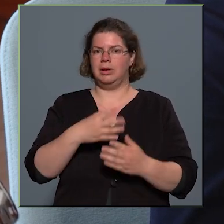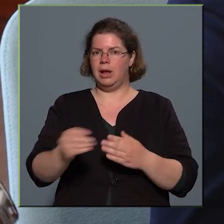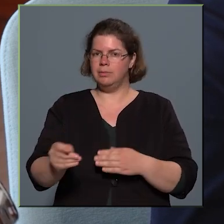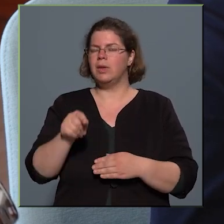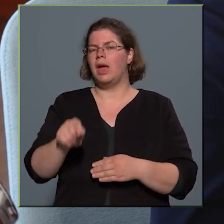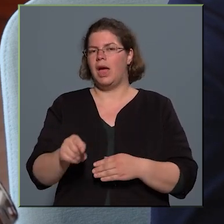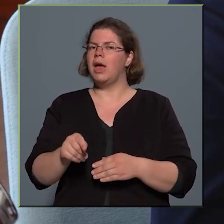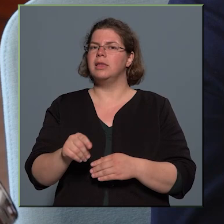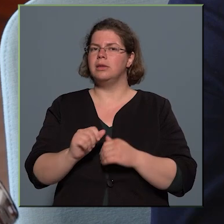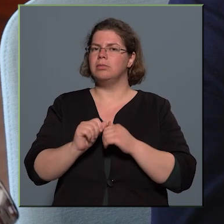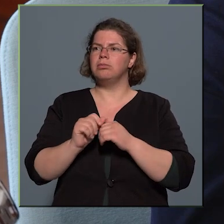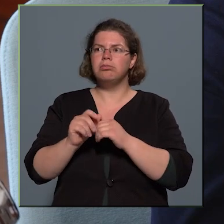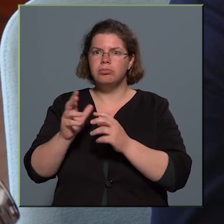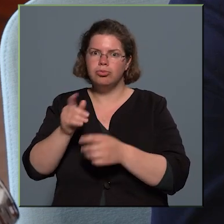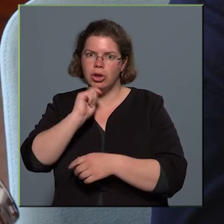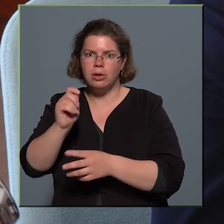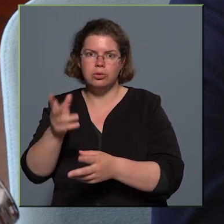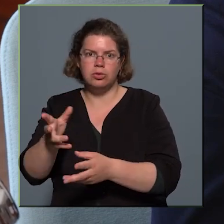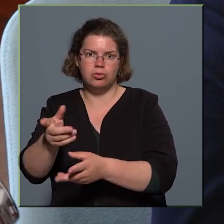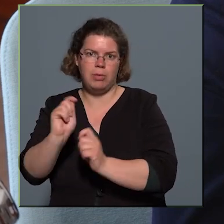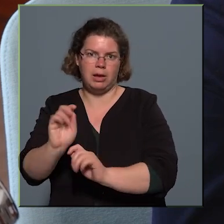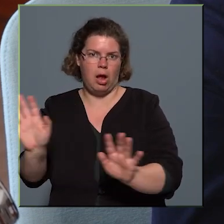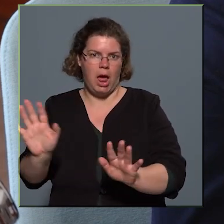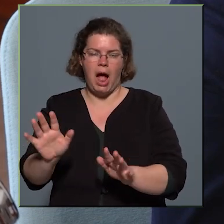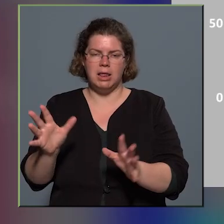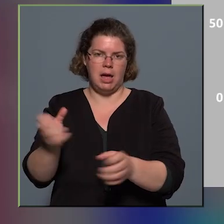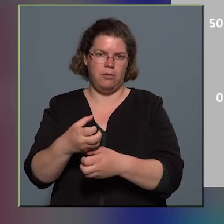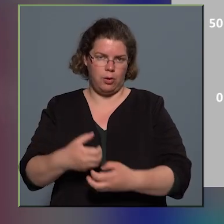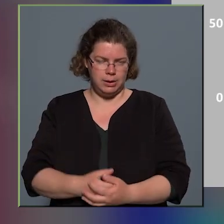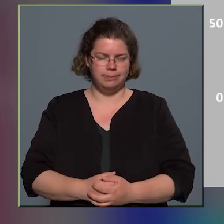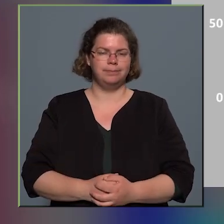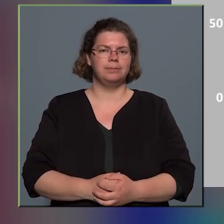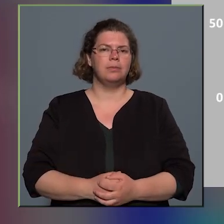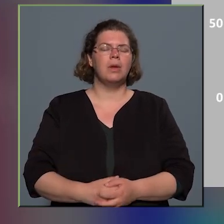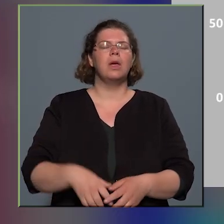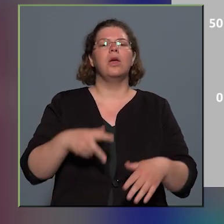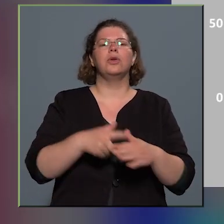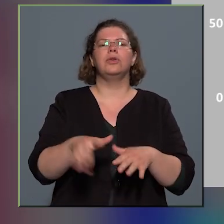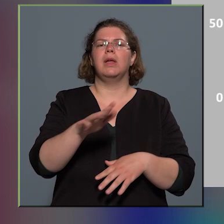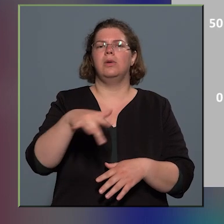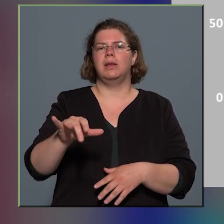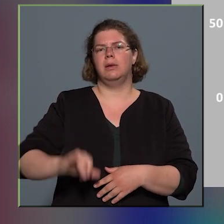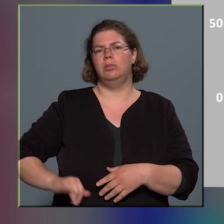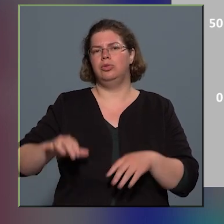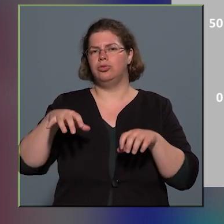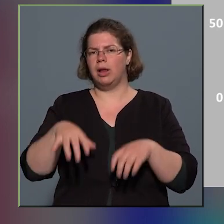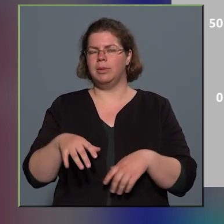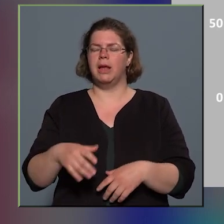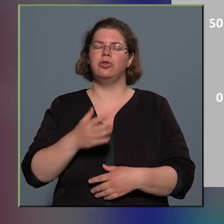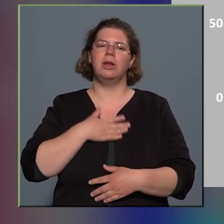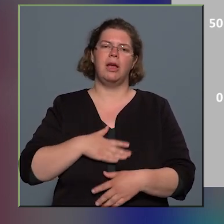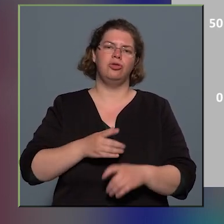meg is lett elkövetőstől, tehát ő sikerült elfogni. A köztöröleti bűncsülekmények, illetve a testi sértések